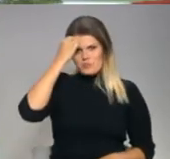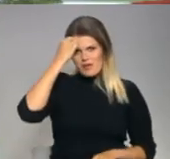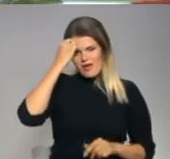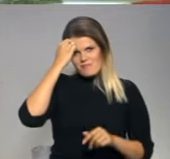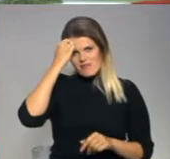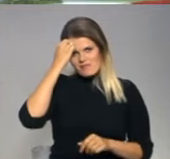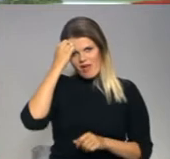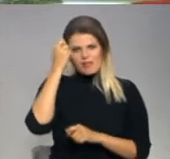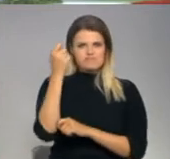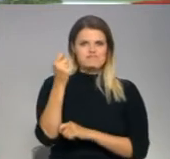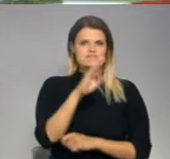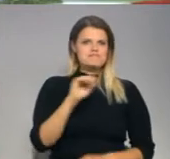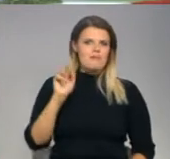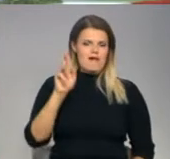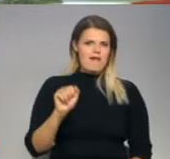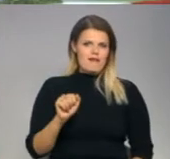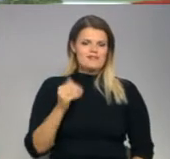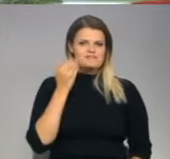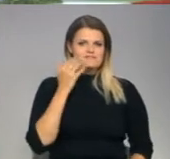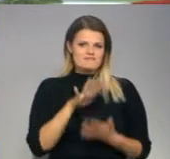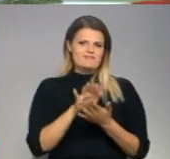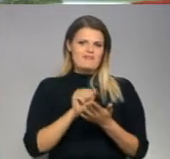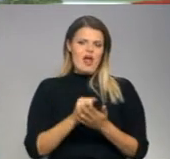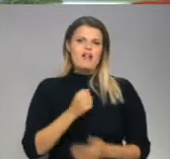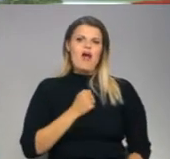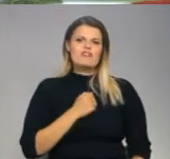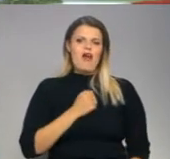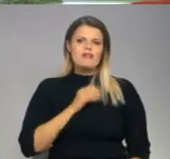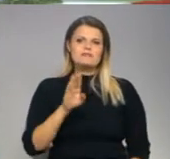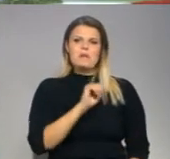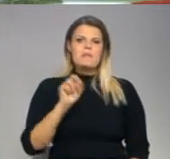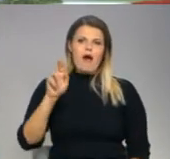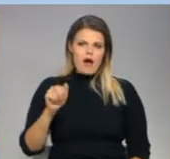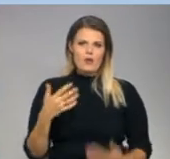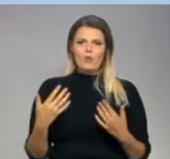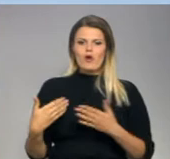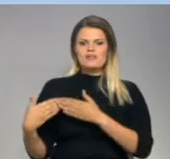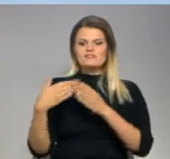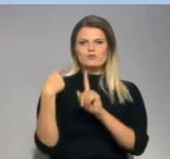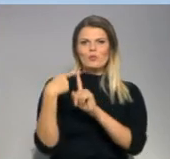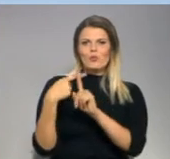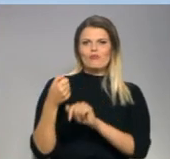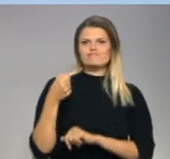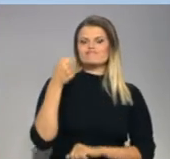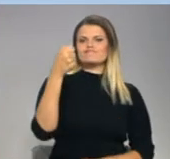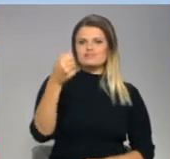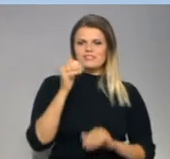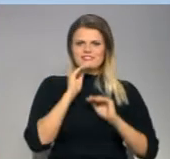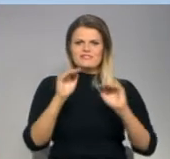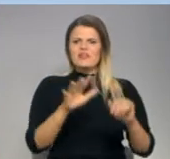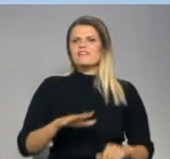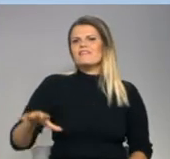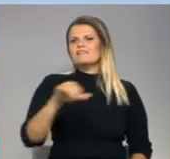māra, kā tautā iesaus Latgales māra, arī rokās savās nes krustu, kurš svētī visu